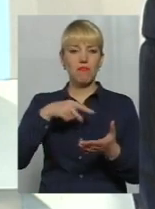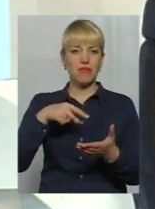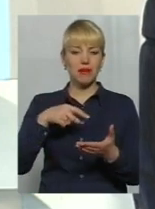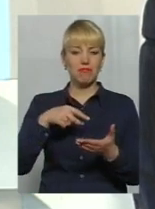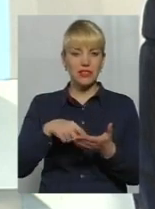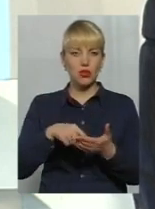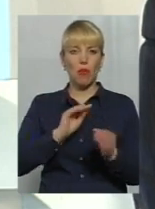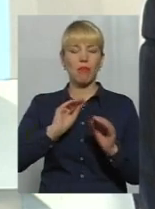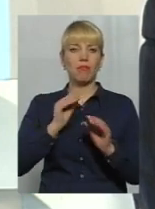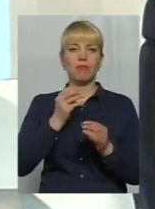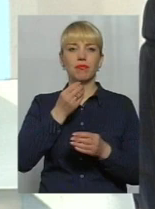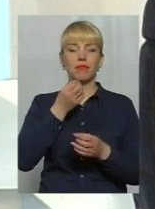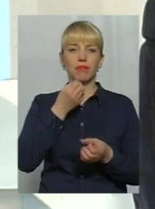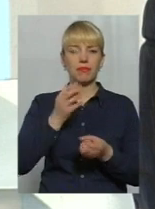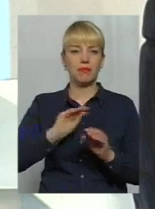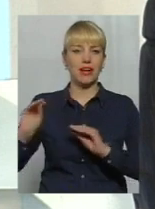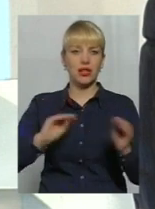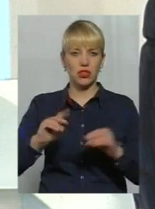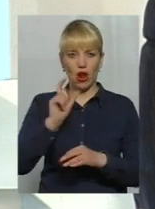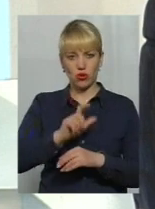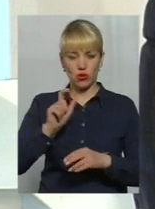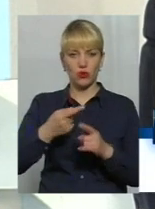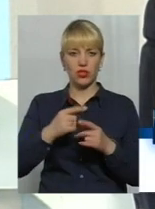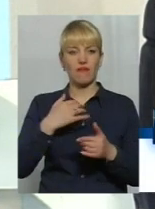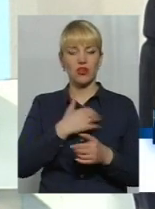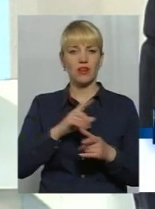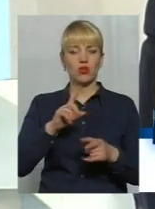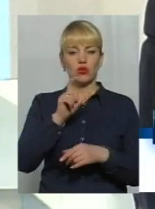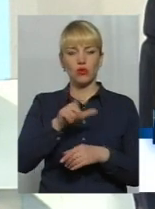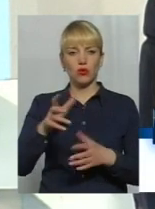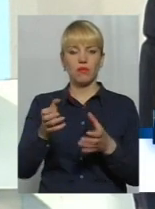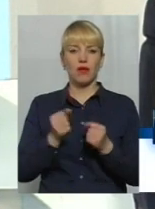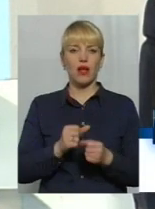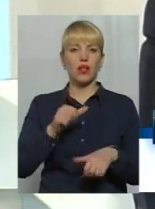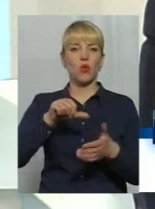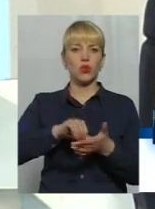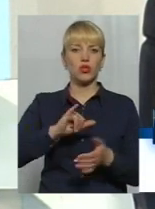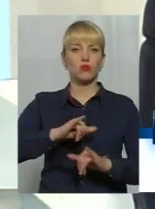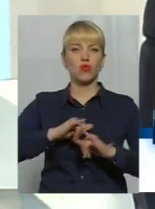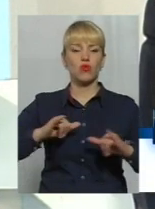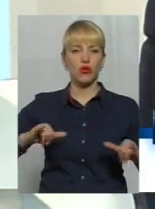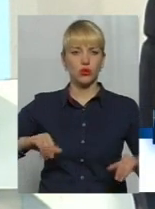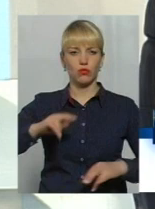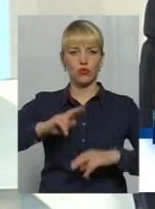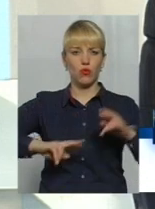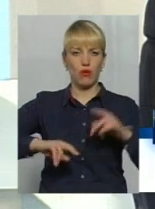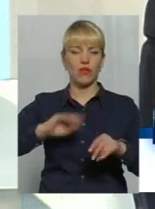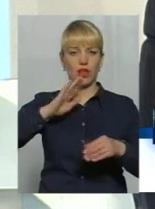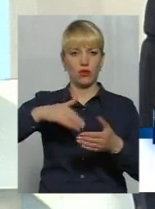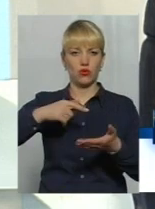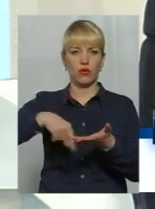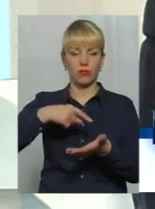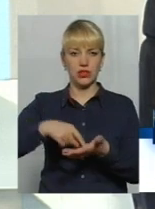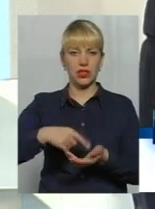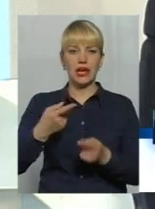тому дуже важливо, щоб громадськість приймала участь в розбудові міста Хмельницькому, тому що це необхідність є.